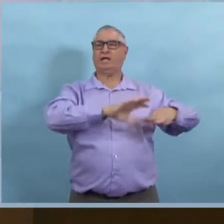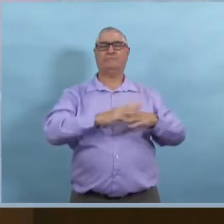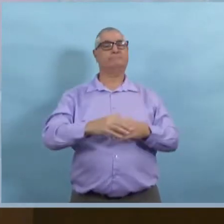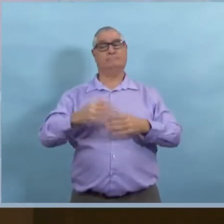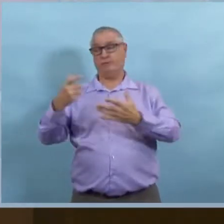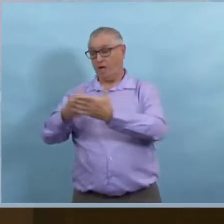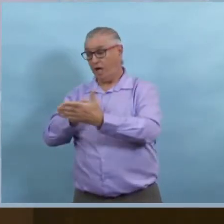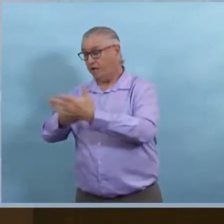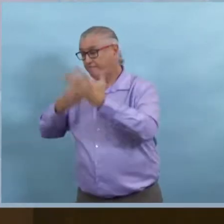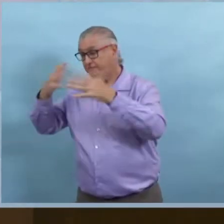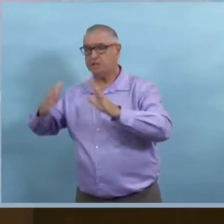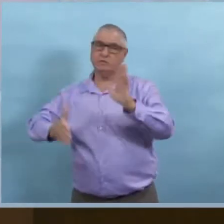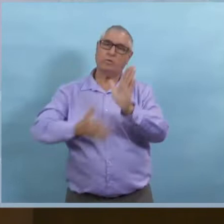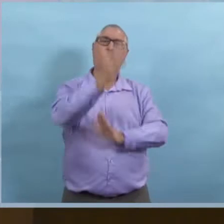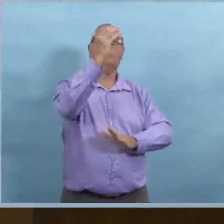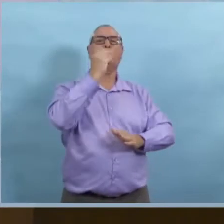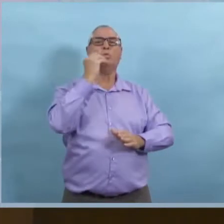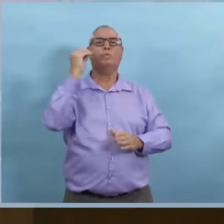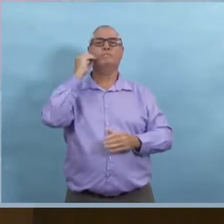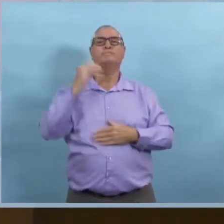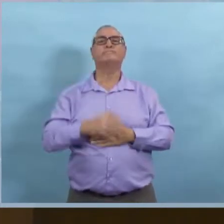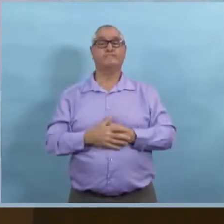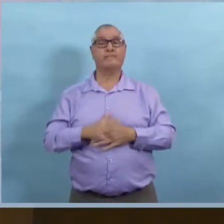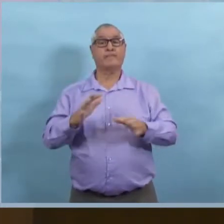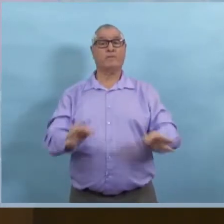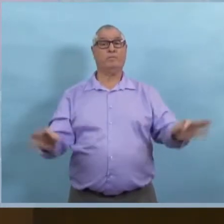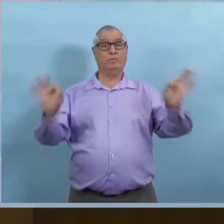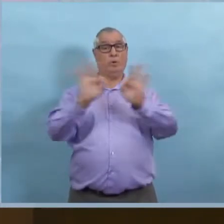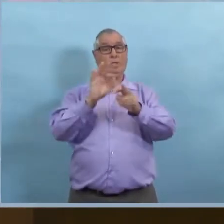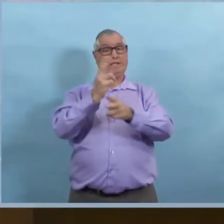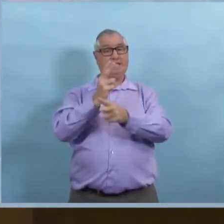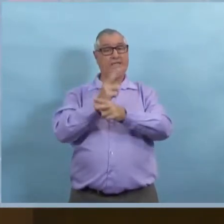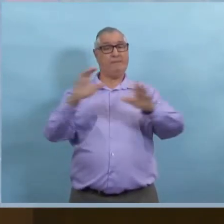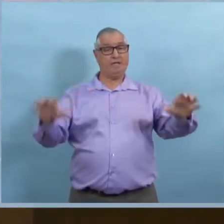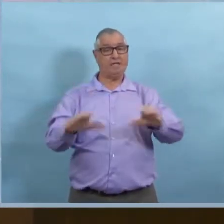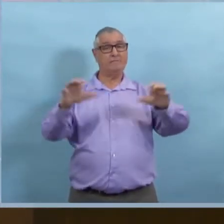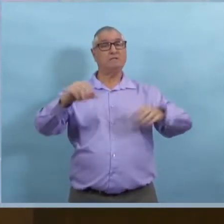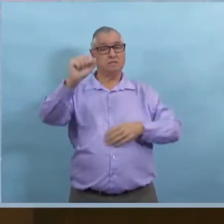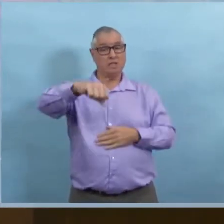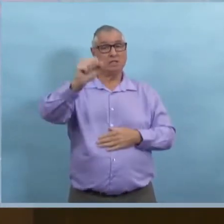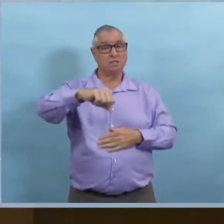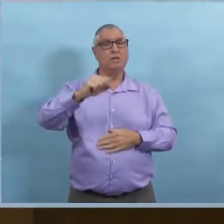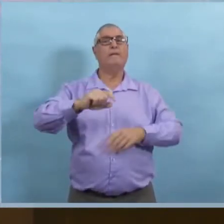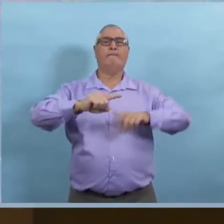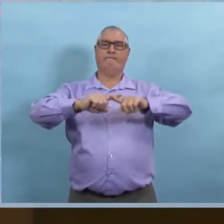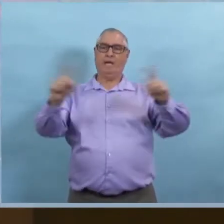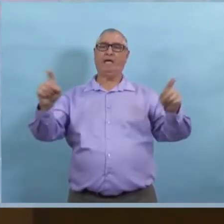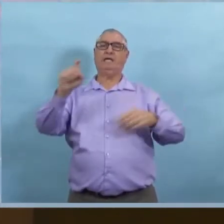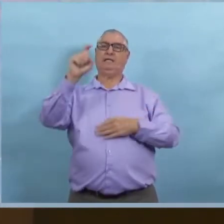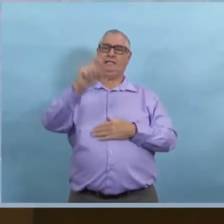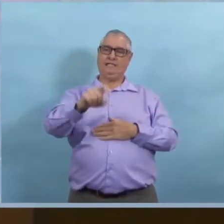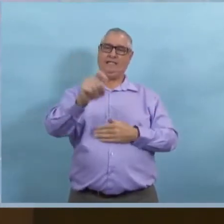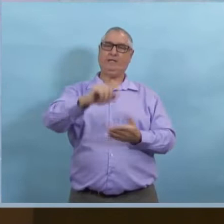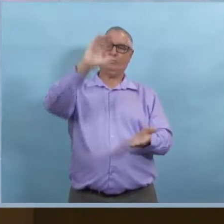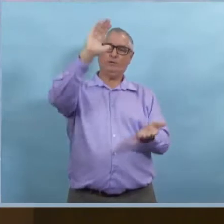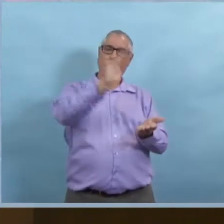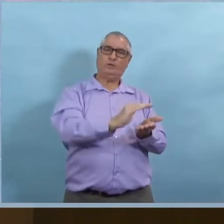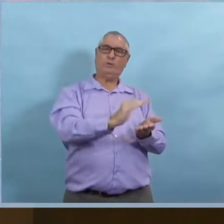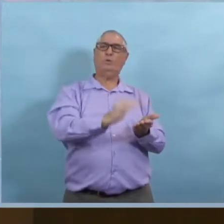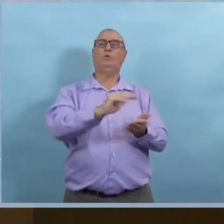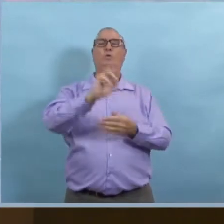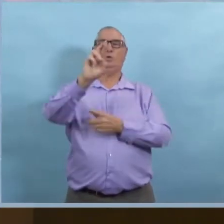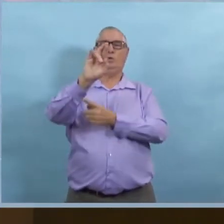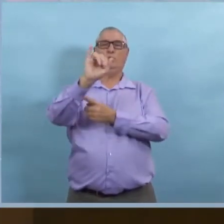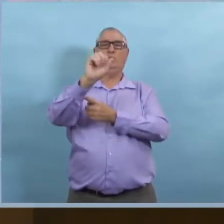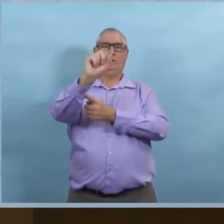contacts. Alors il ne faut pas le faire. C'est certain qu'il y a des avantages de faire de l'activité physique, et on veut que les gens demeurent actifs physiquement. Mais il faut faire certaines choses pour